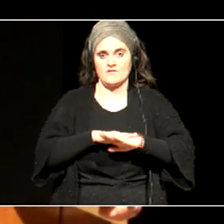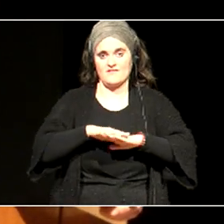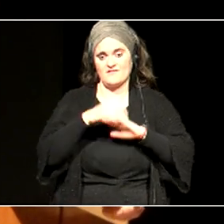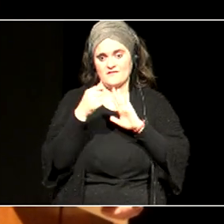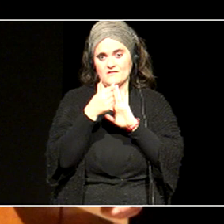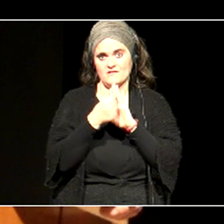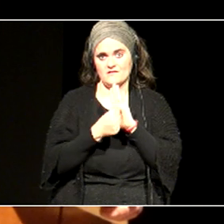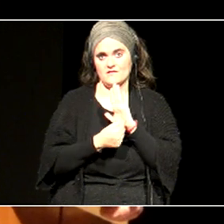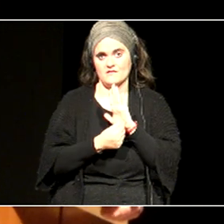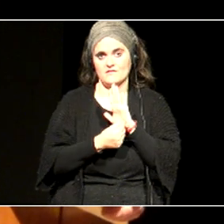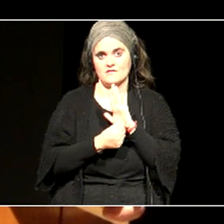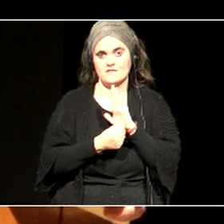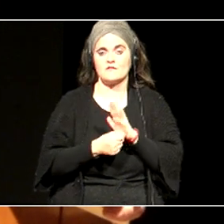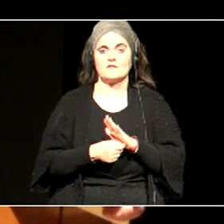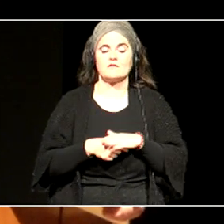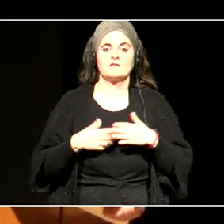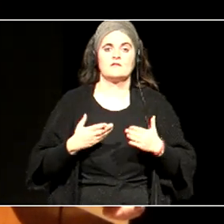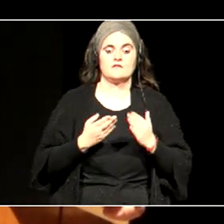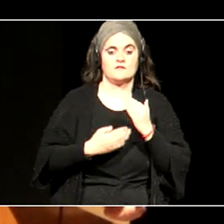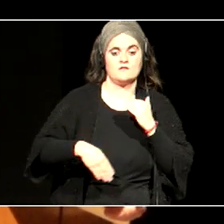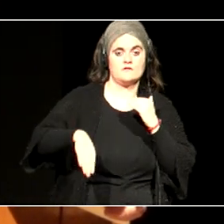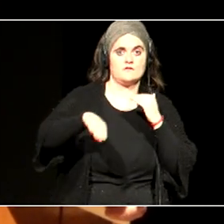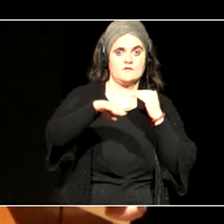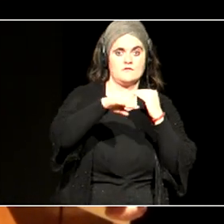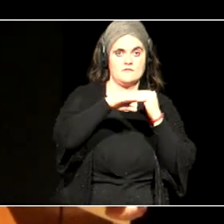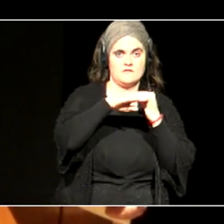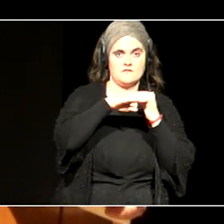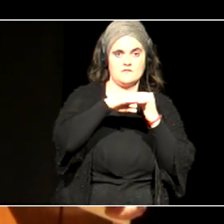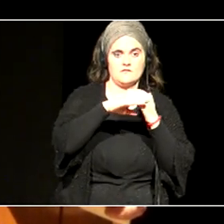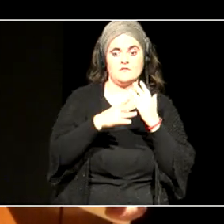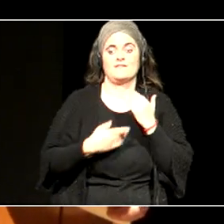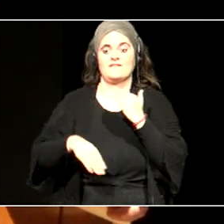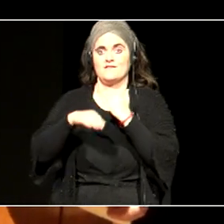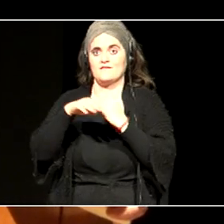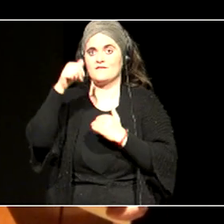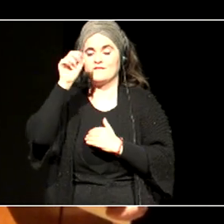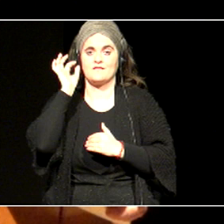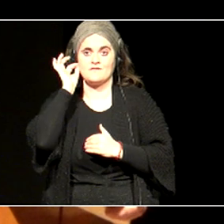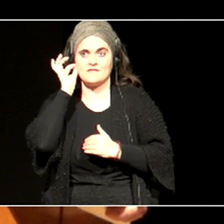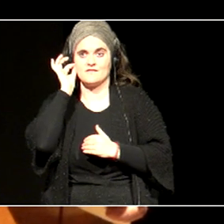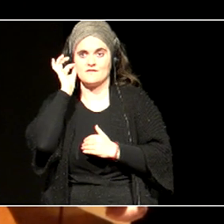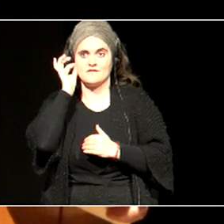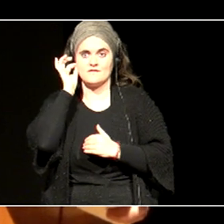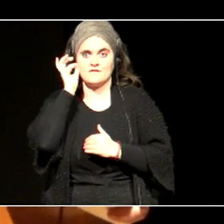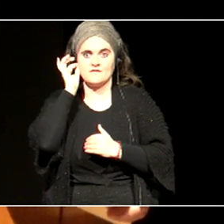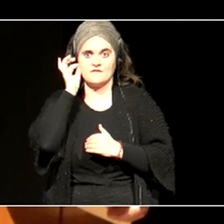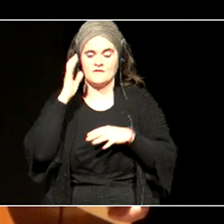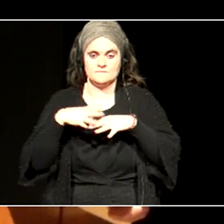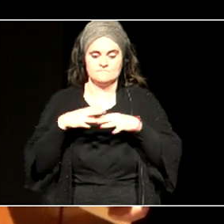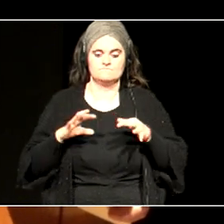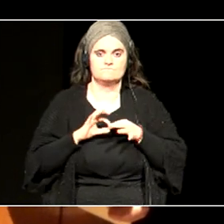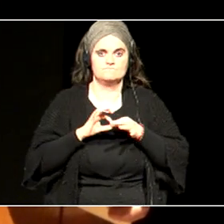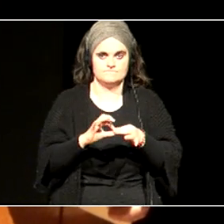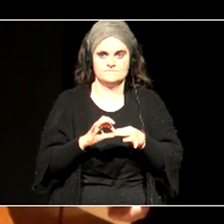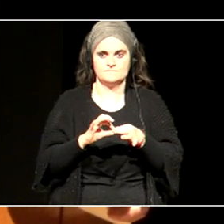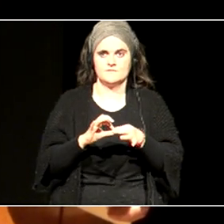artean, nola ez, berdintesuna, eta eskidetza egiturak sortzea, idean gaude, eta euneko handi batean,